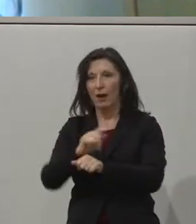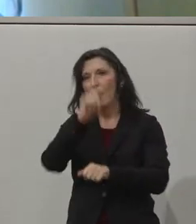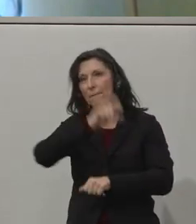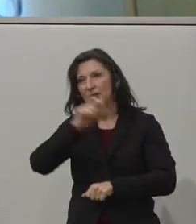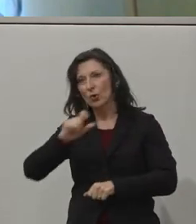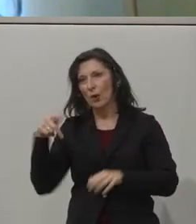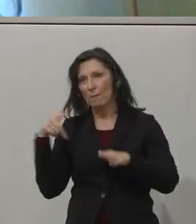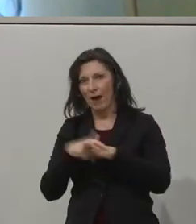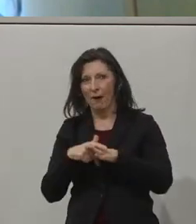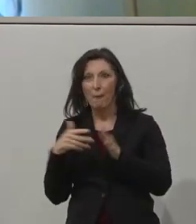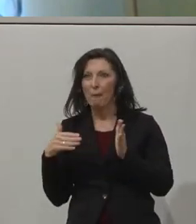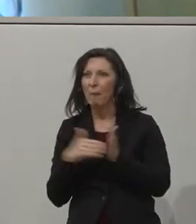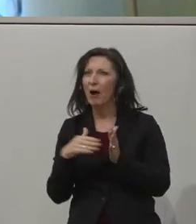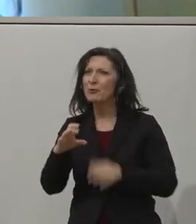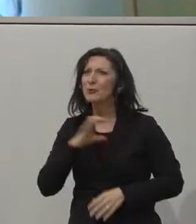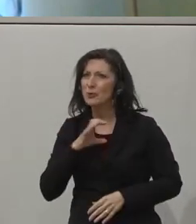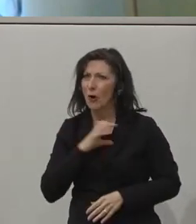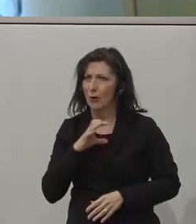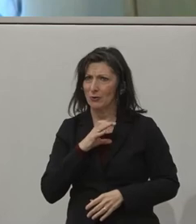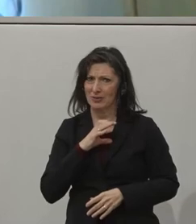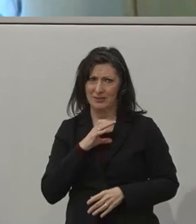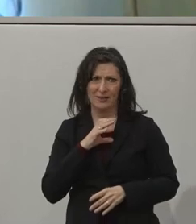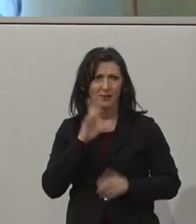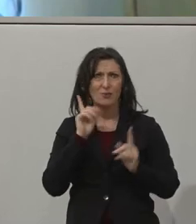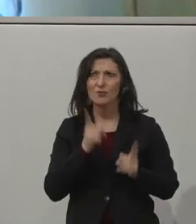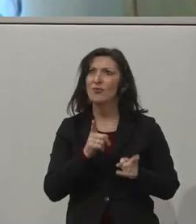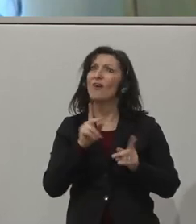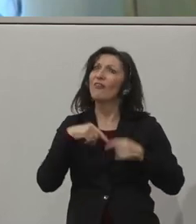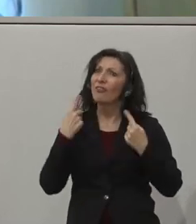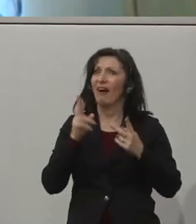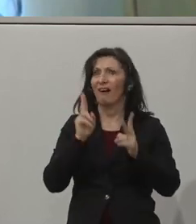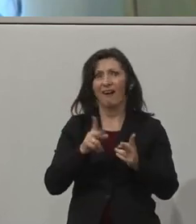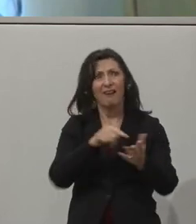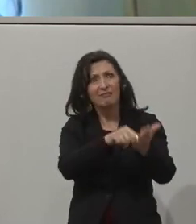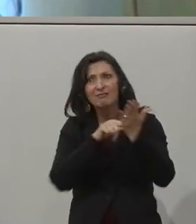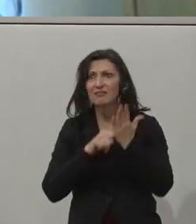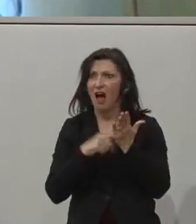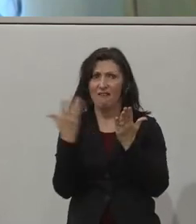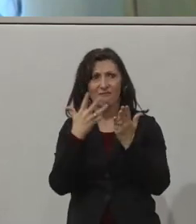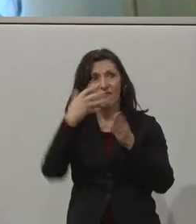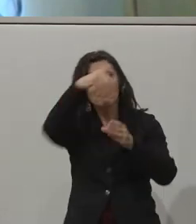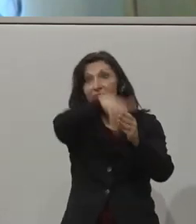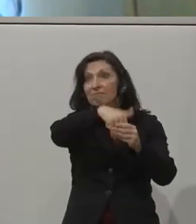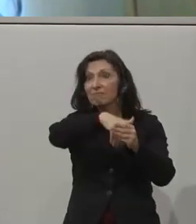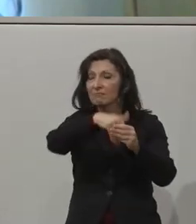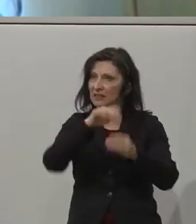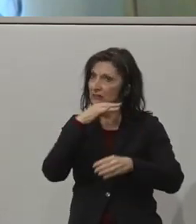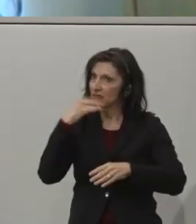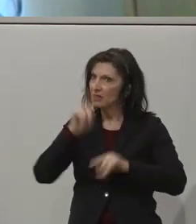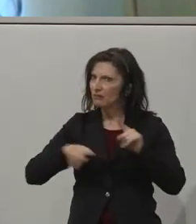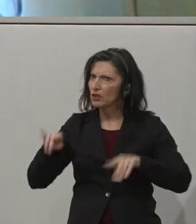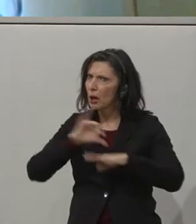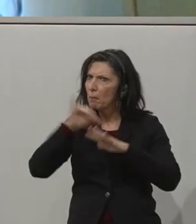einfach eine Chance brauchen, um zu zeigen, was in ihnen steckt. Diverse Projekte haben uns gezeigt,